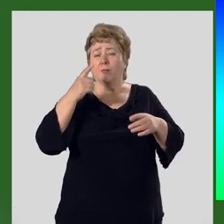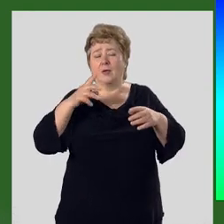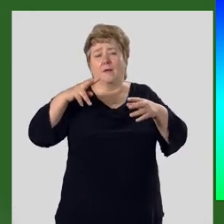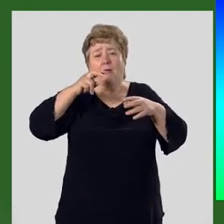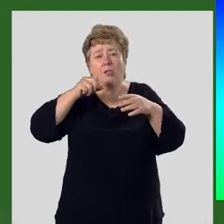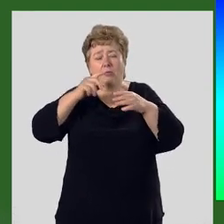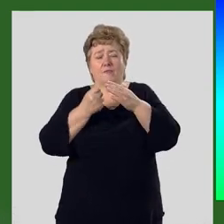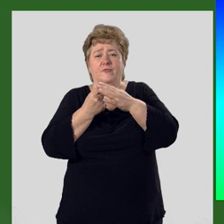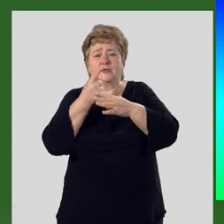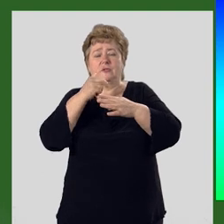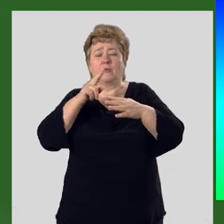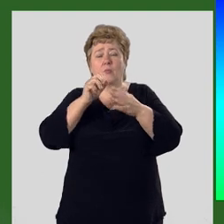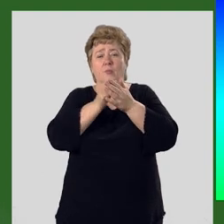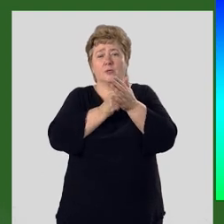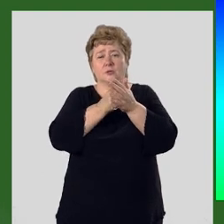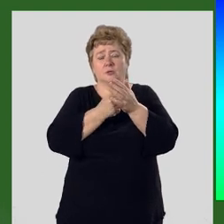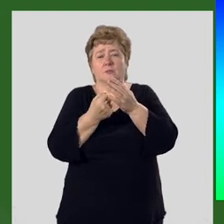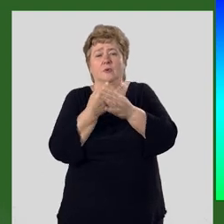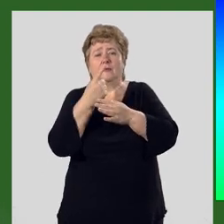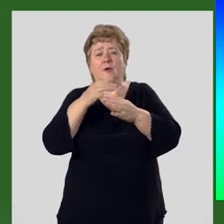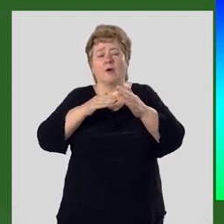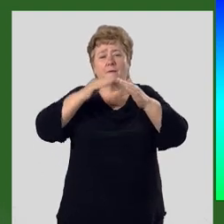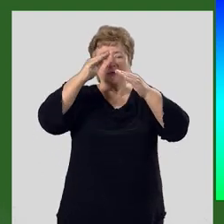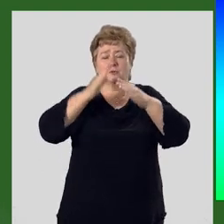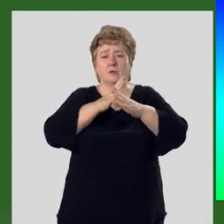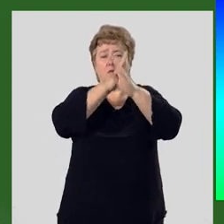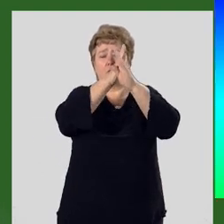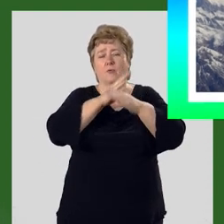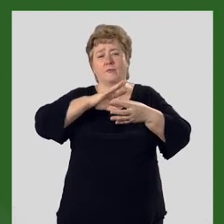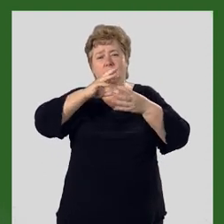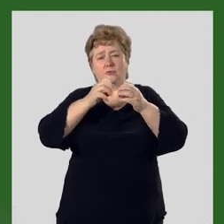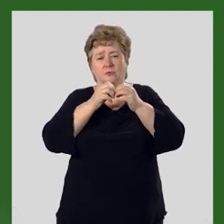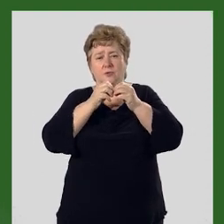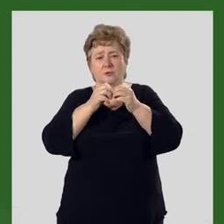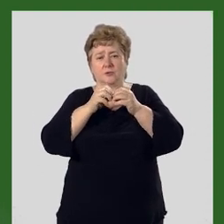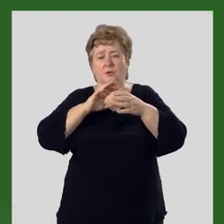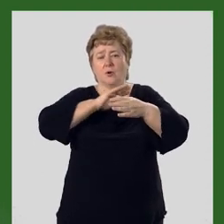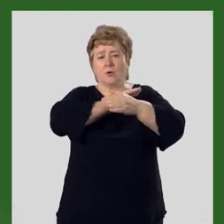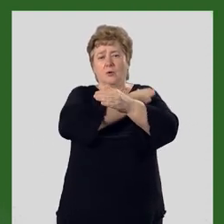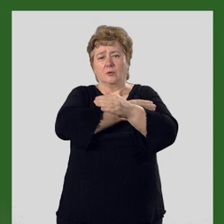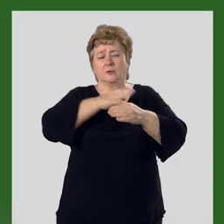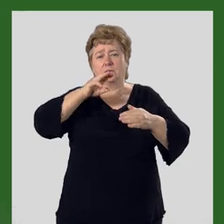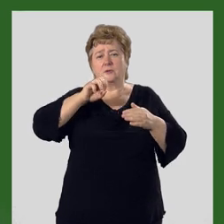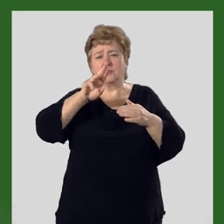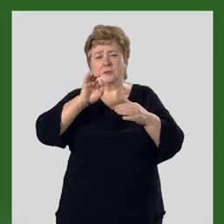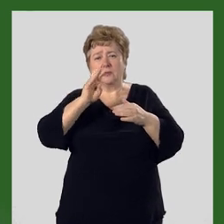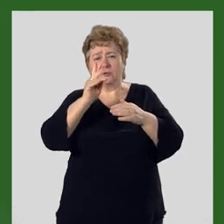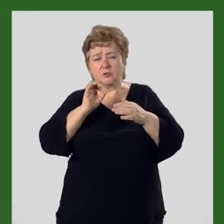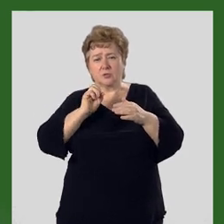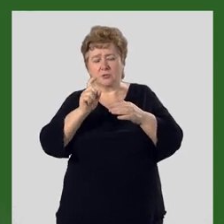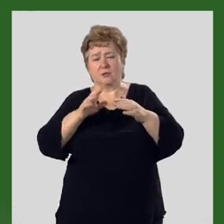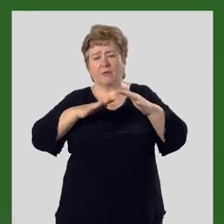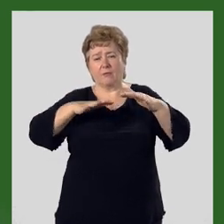оледенение возникло по причине появления высоких гор. В результате усиление тектонических